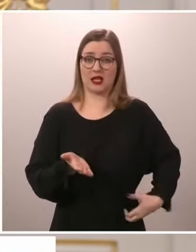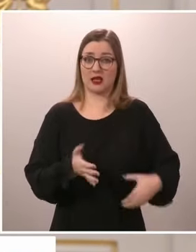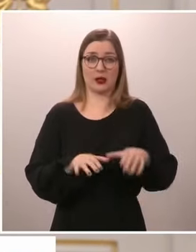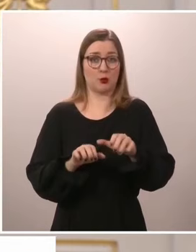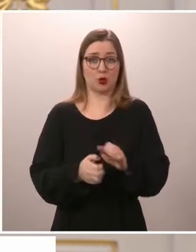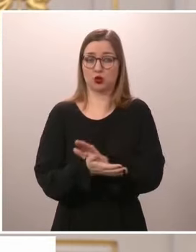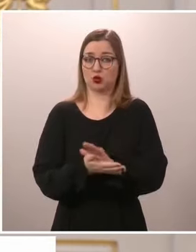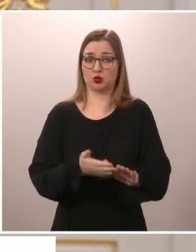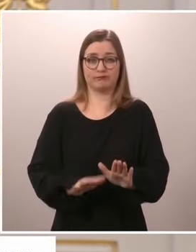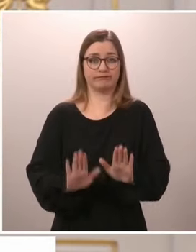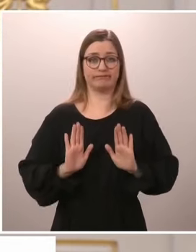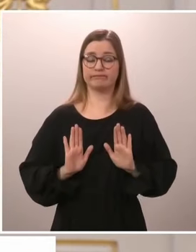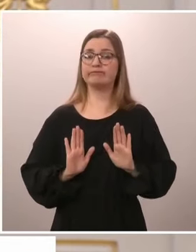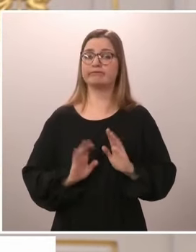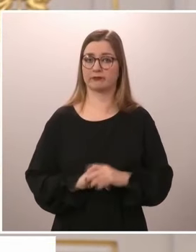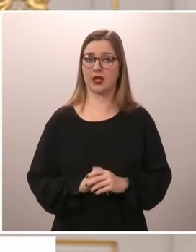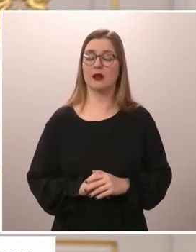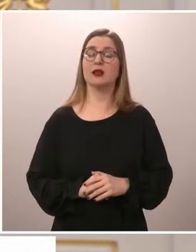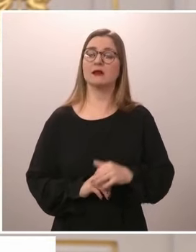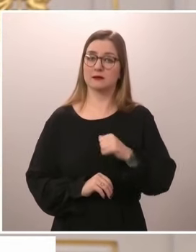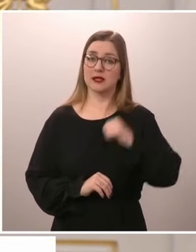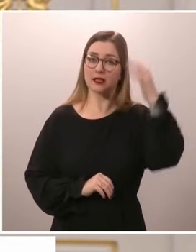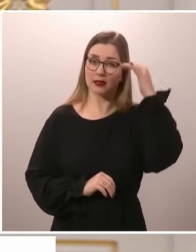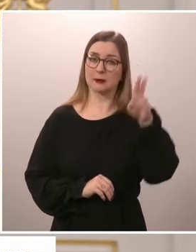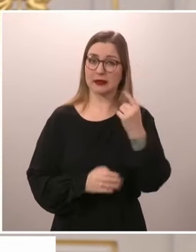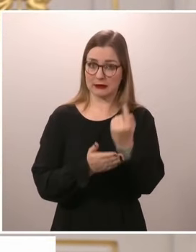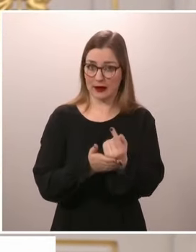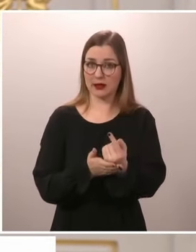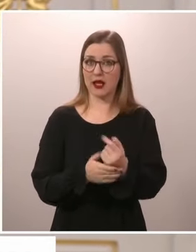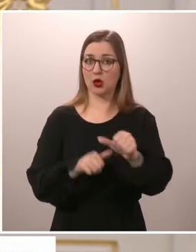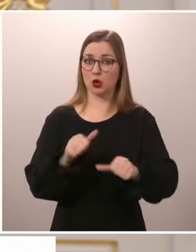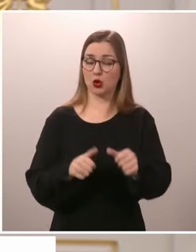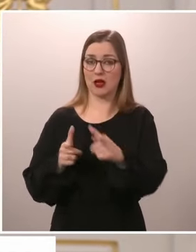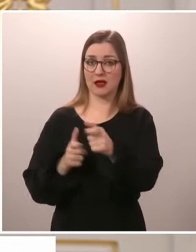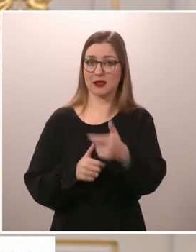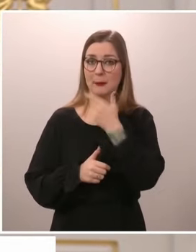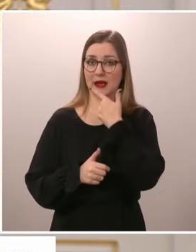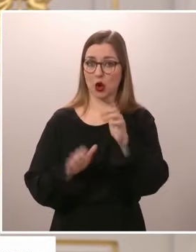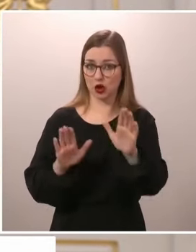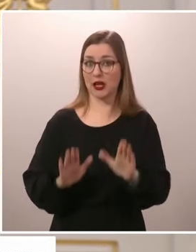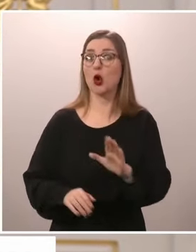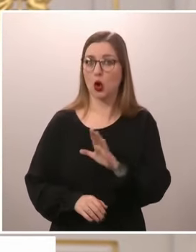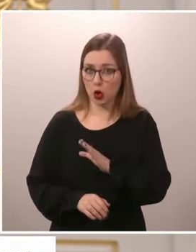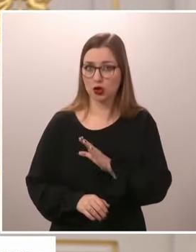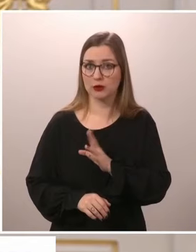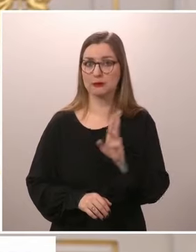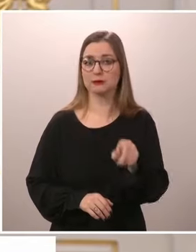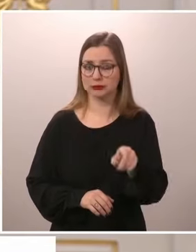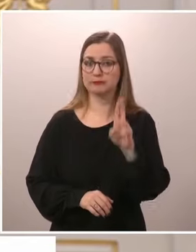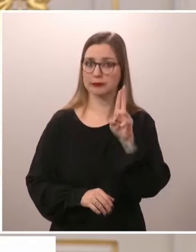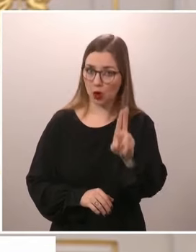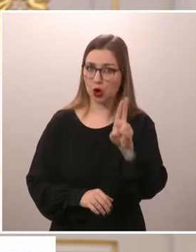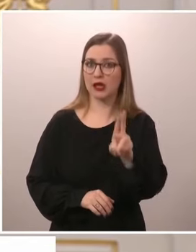meillä ydinase pelote on, ja sen sateenvarjohalla oleminen on todellinen.